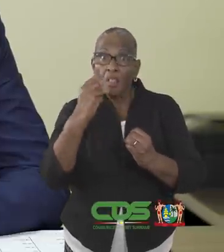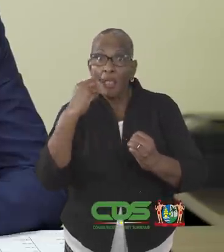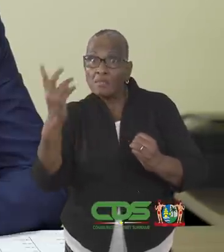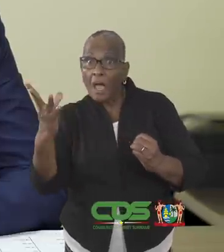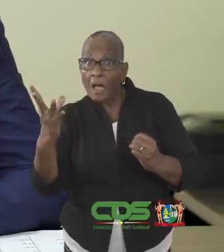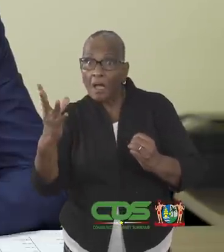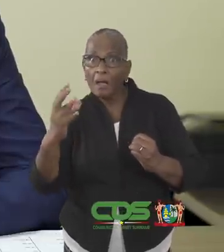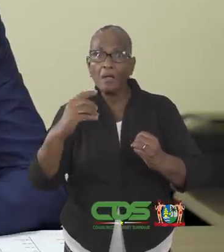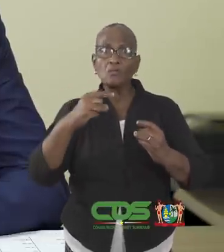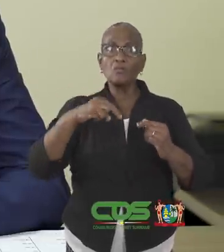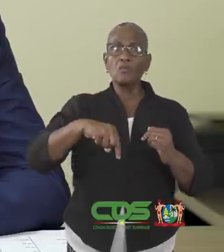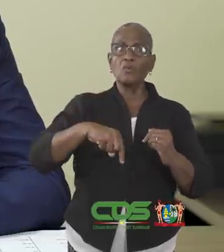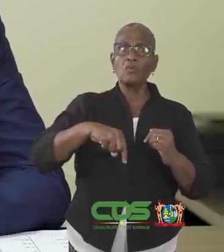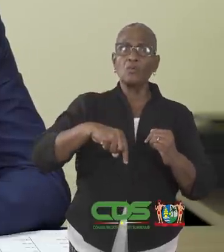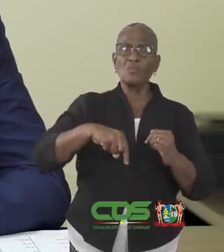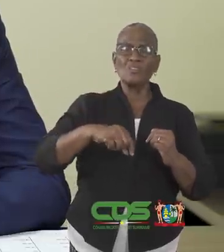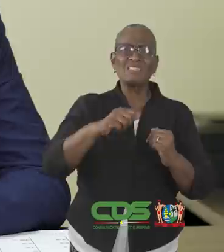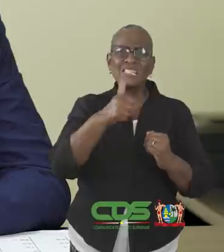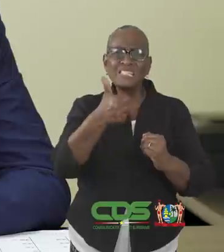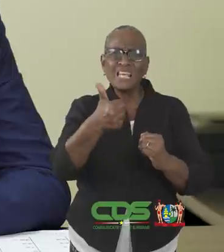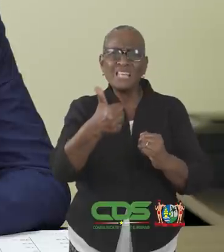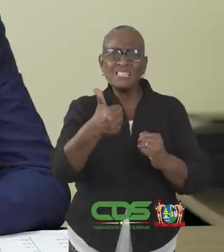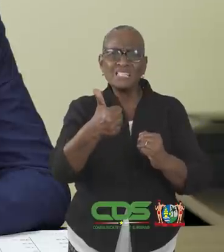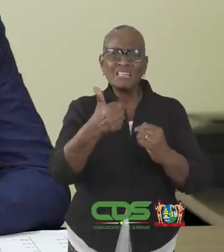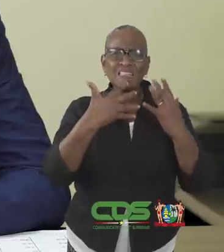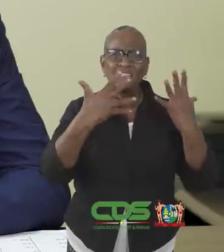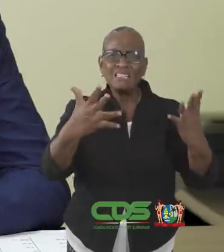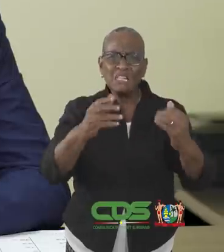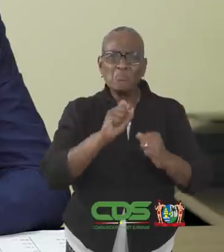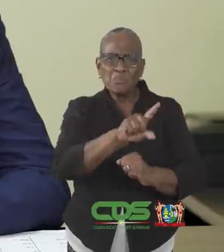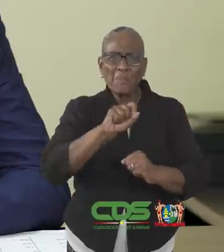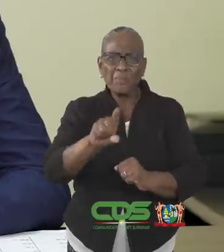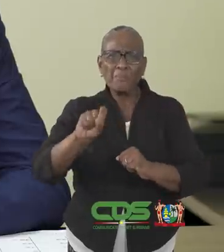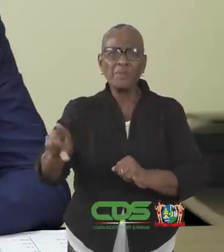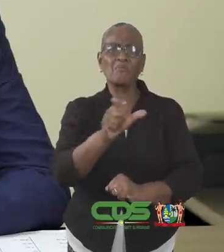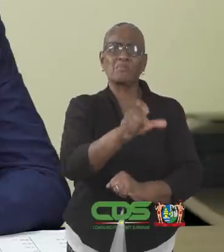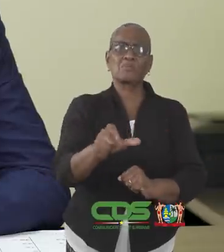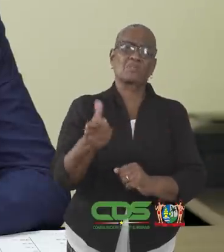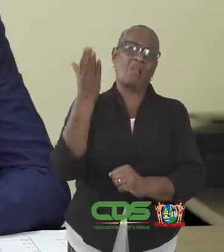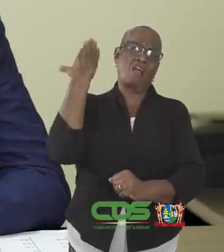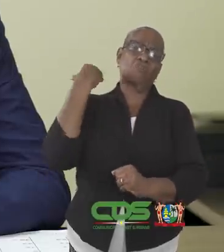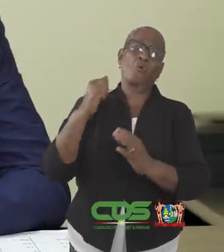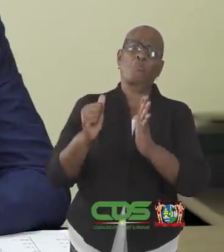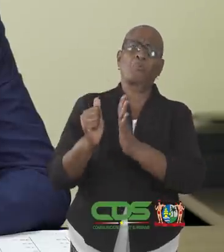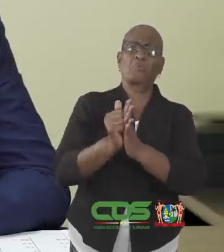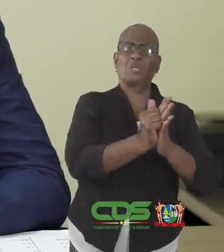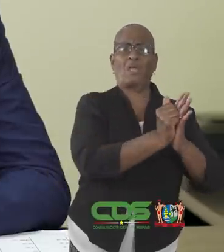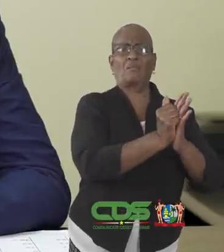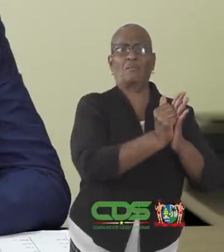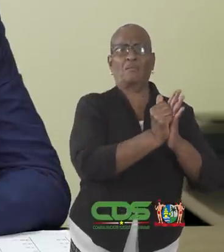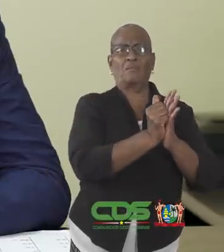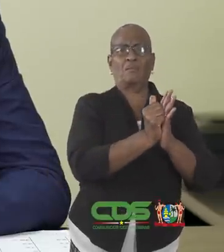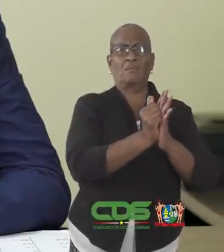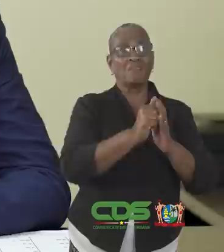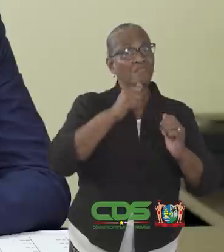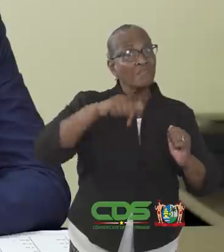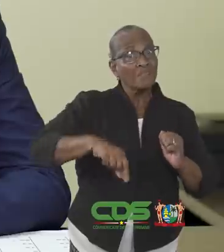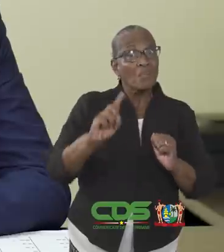nul besmettingen per dag naar dagen waarop we 6 en 10 besmettingen gezien hebben het afgelopen weekend.